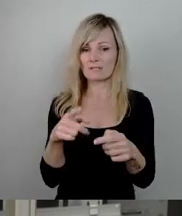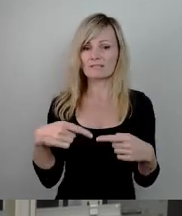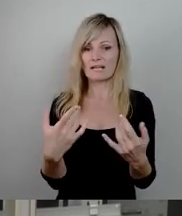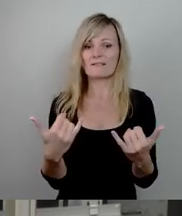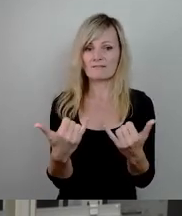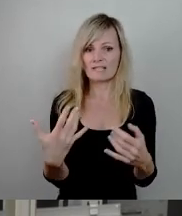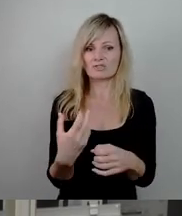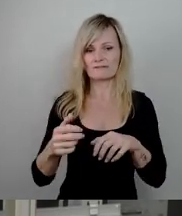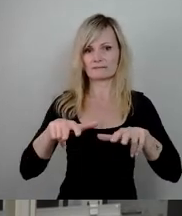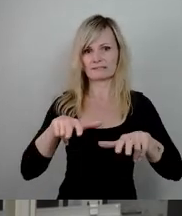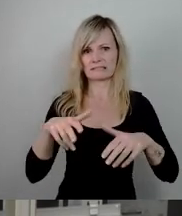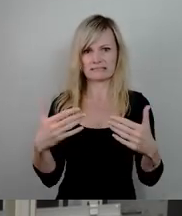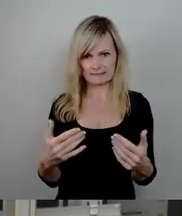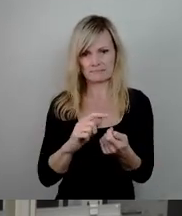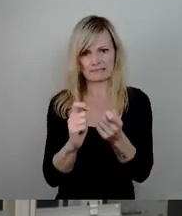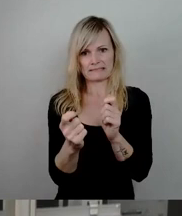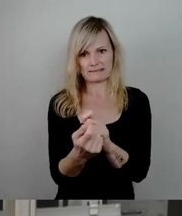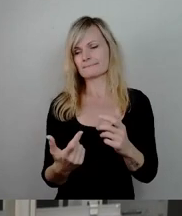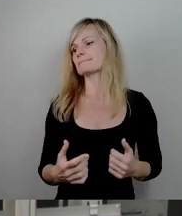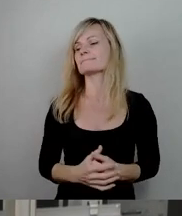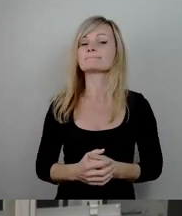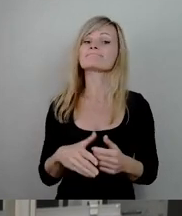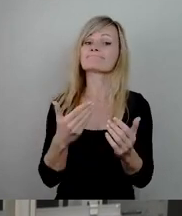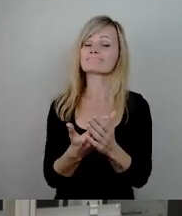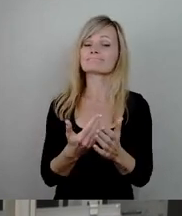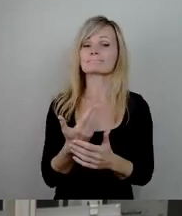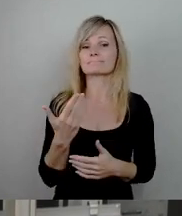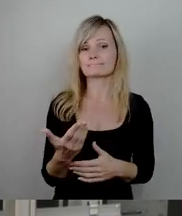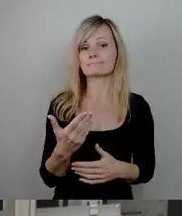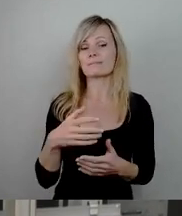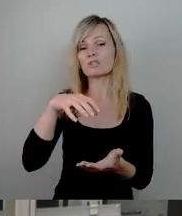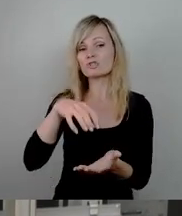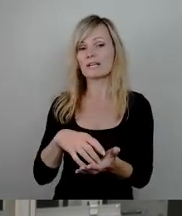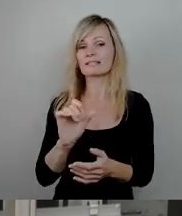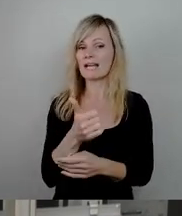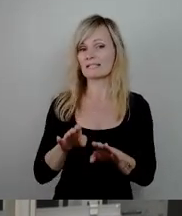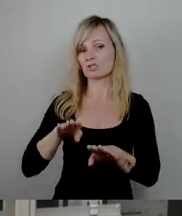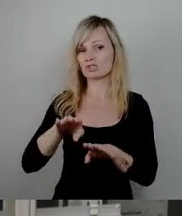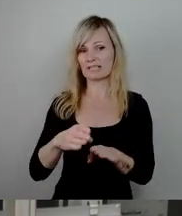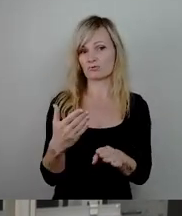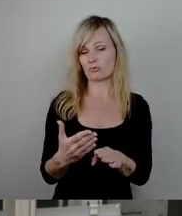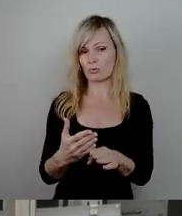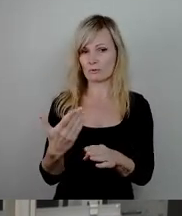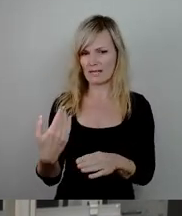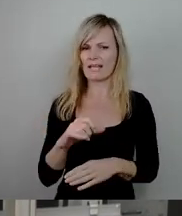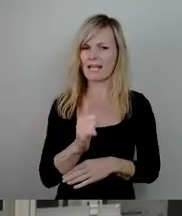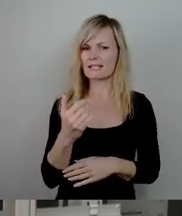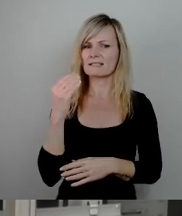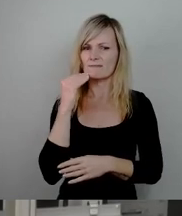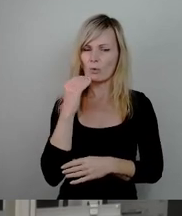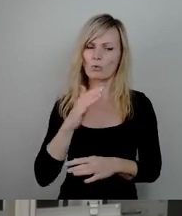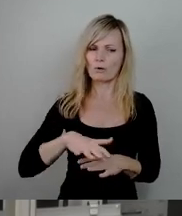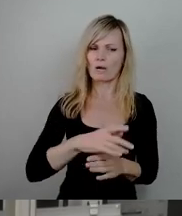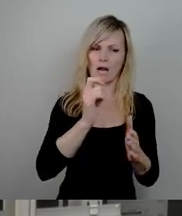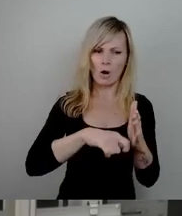verändern. Dazu hat natürlich die Stadt den ersten Schritt getan. Sie hat erste Wohnungen erworben. Sicherlich muss auch noch viel